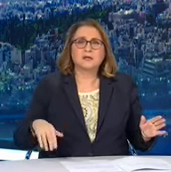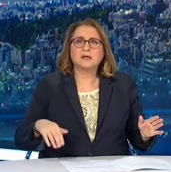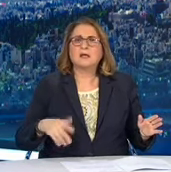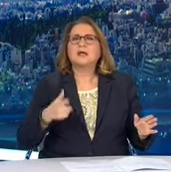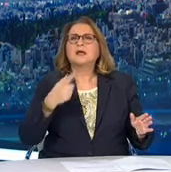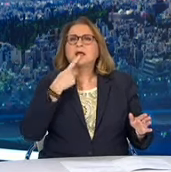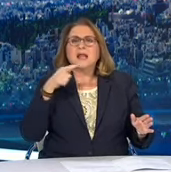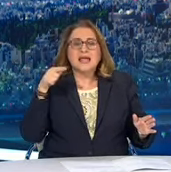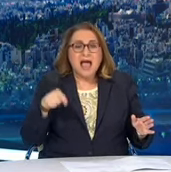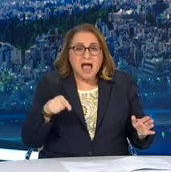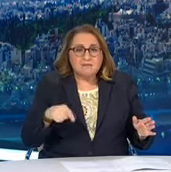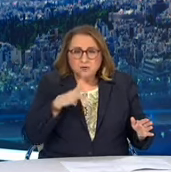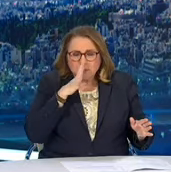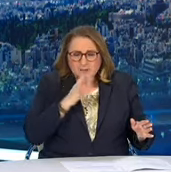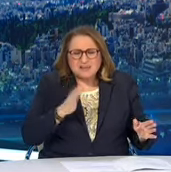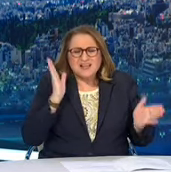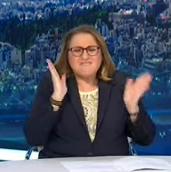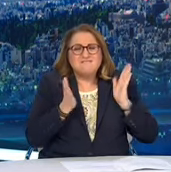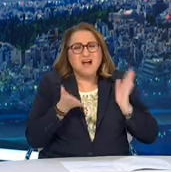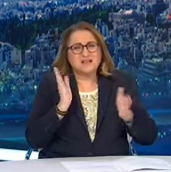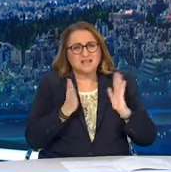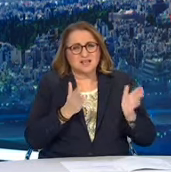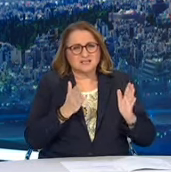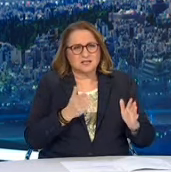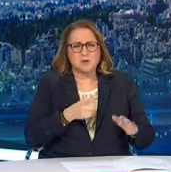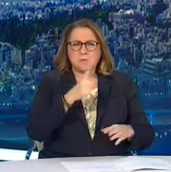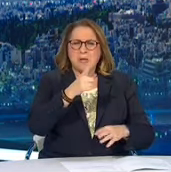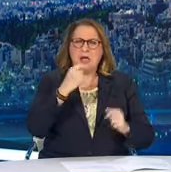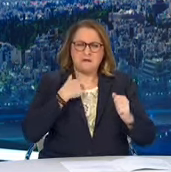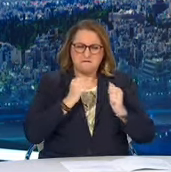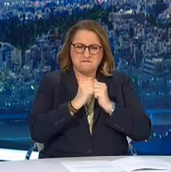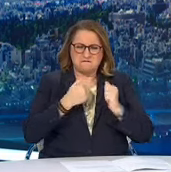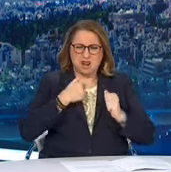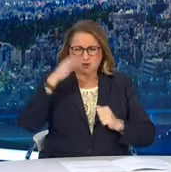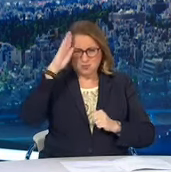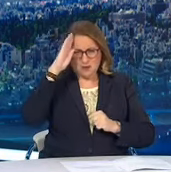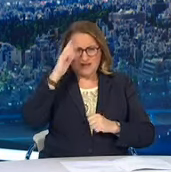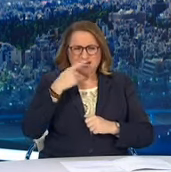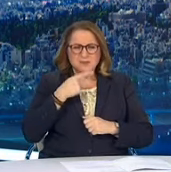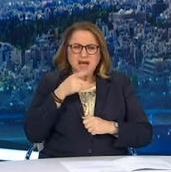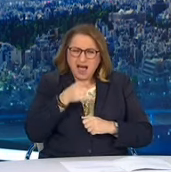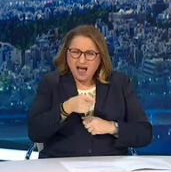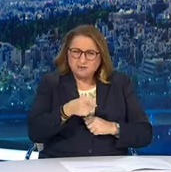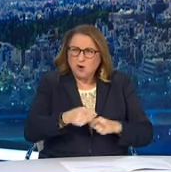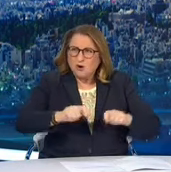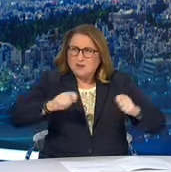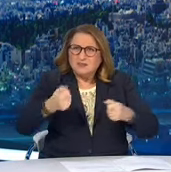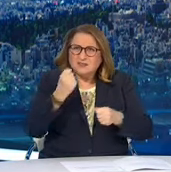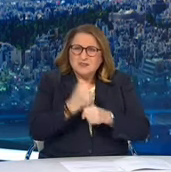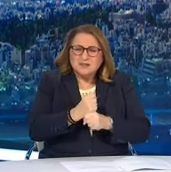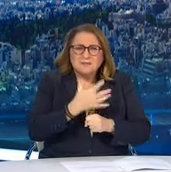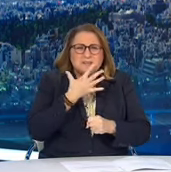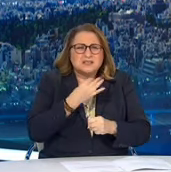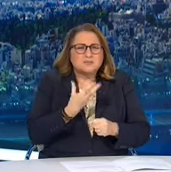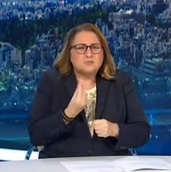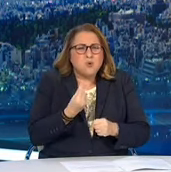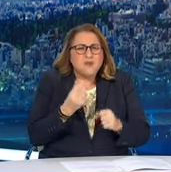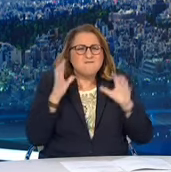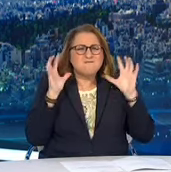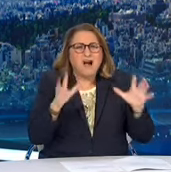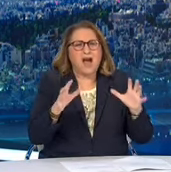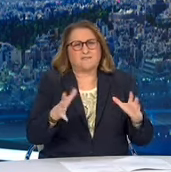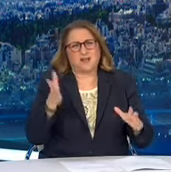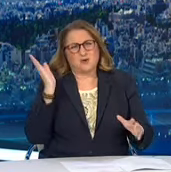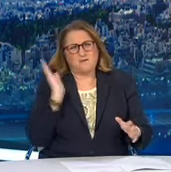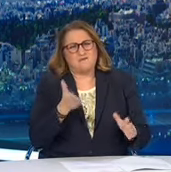μα την πρώτη φάση δεν γινόταν αλλιώς. Την πρώτη φάση δεν γνωρίζαμε σχεδόν τίποτα. Την πρώτη φάση λέγαμε πόσο θανατηφόρος